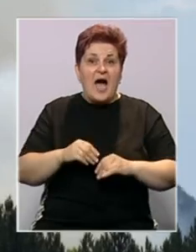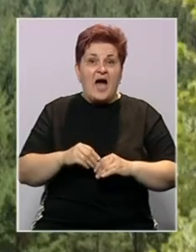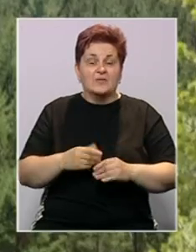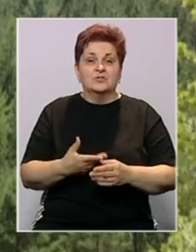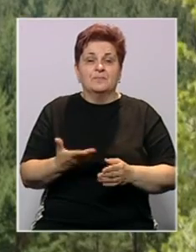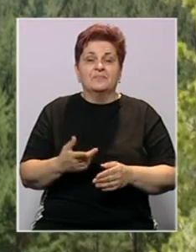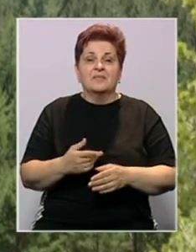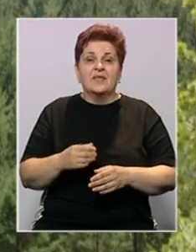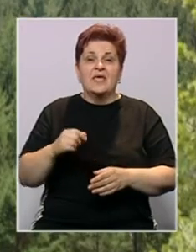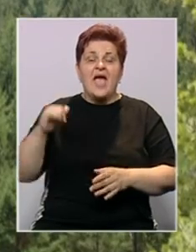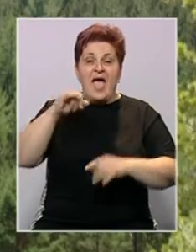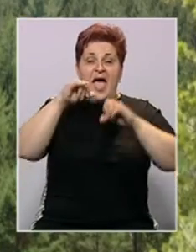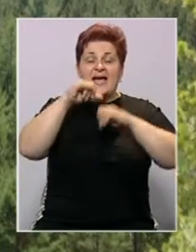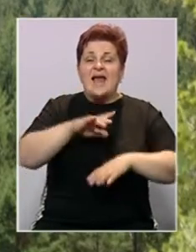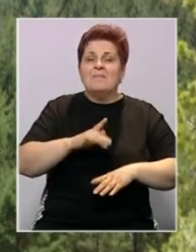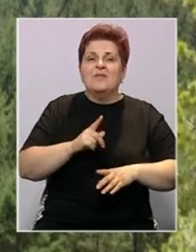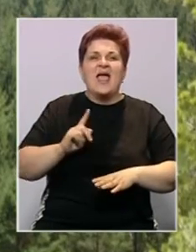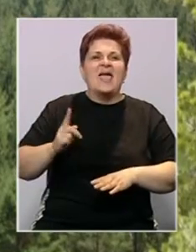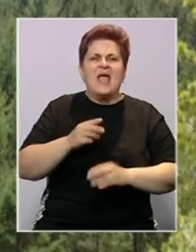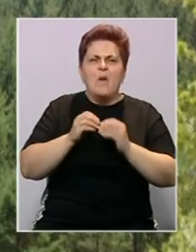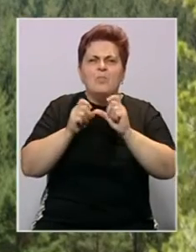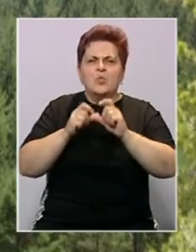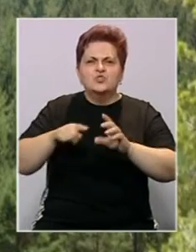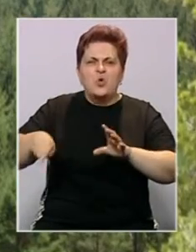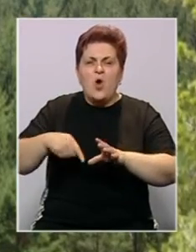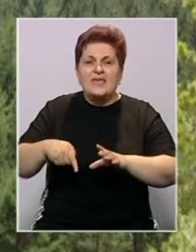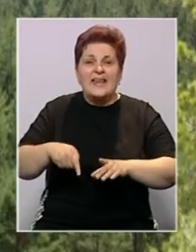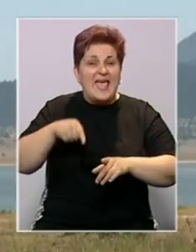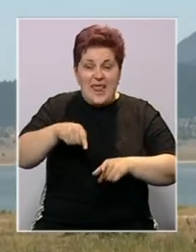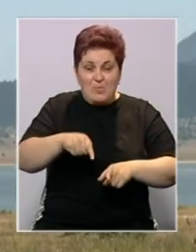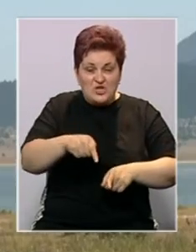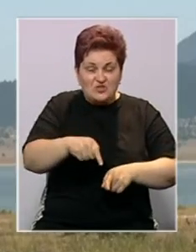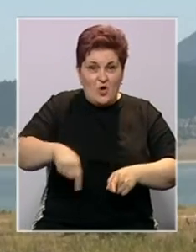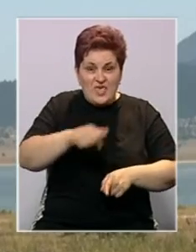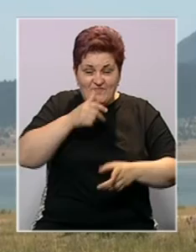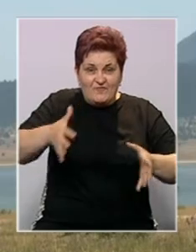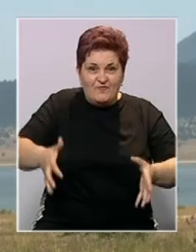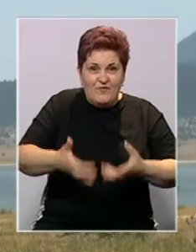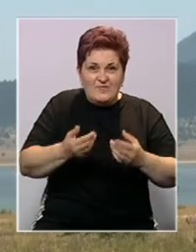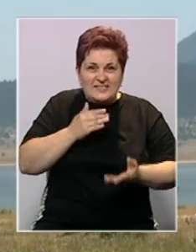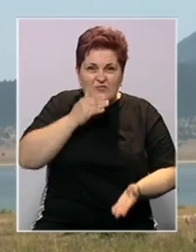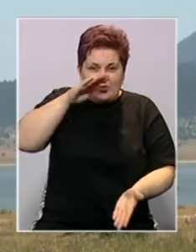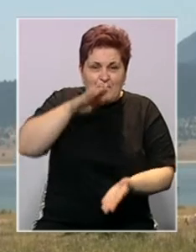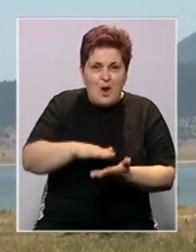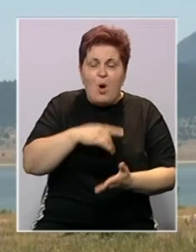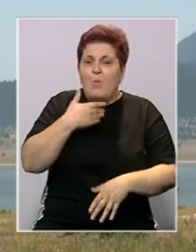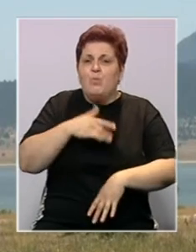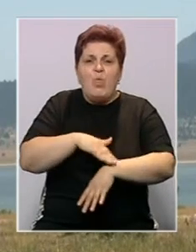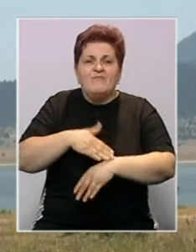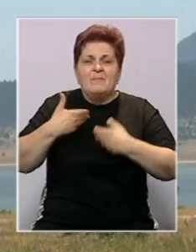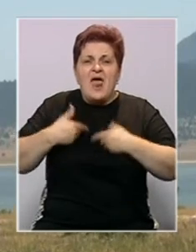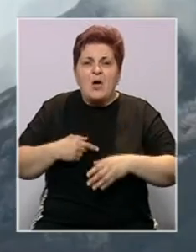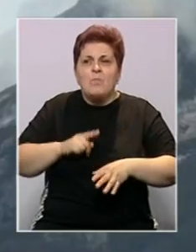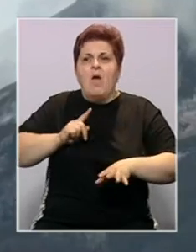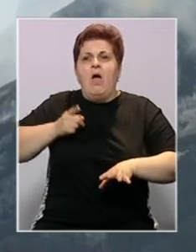je problem. Kanaderu je bilo daleko ići na Buško jezero, ne može sa ovog Blidinskog jezera da uzima vodu jako i plitko i puno vremena gubi dok